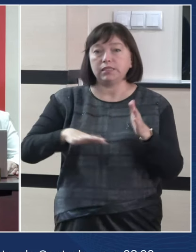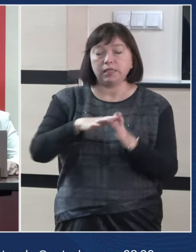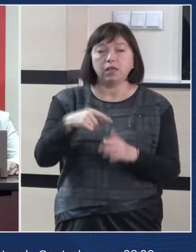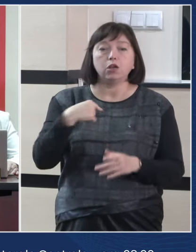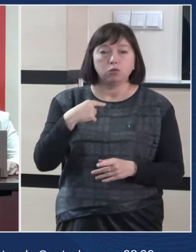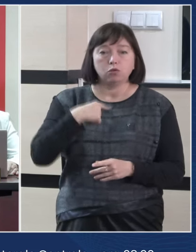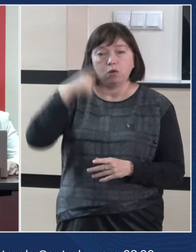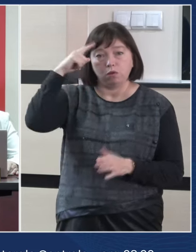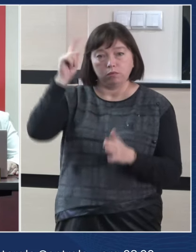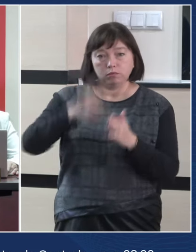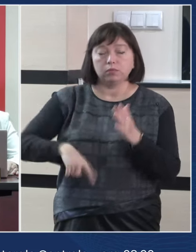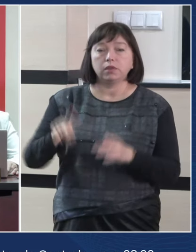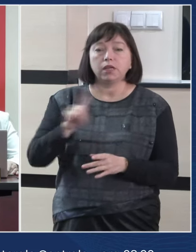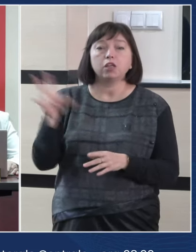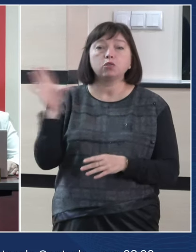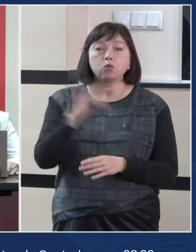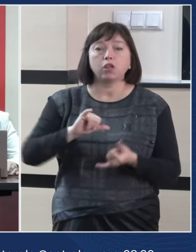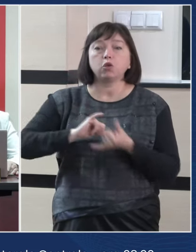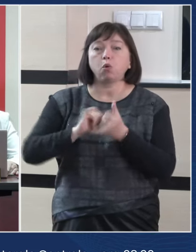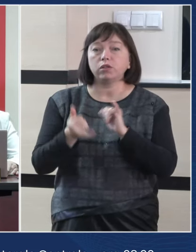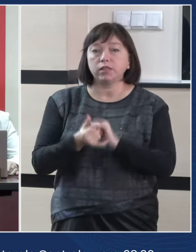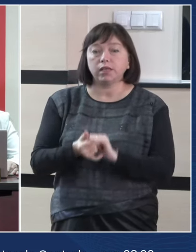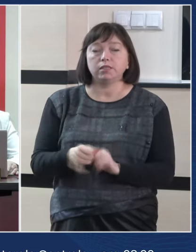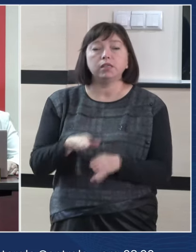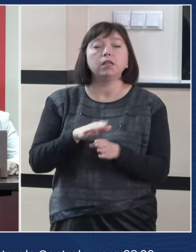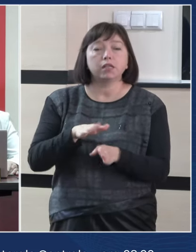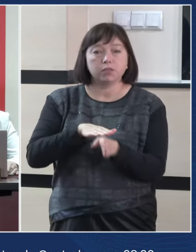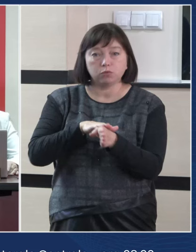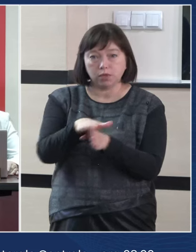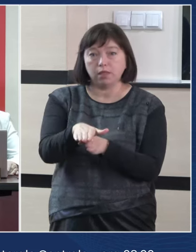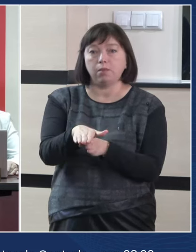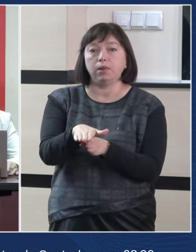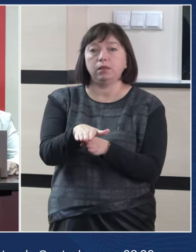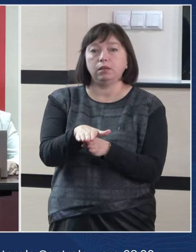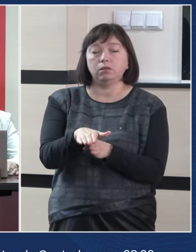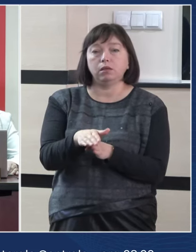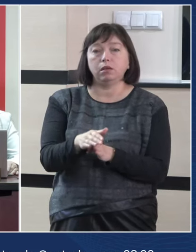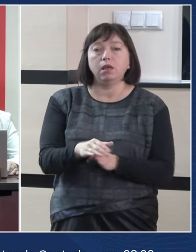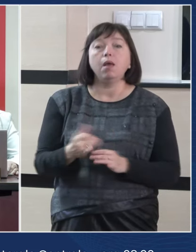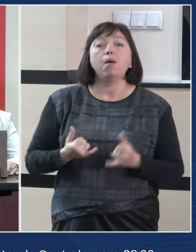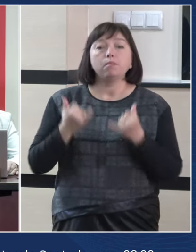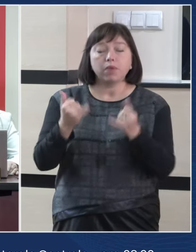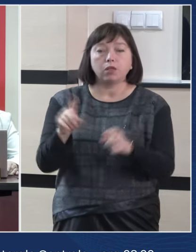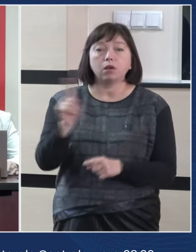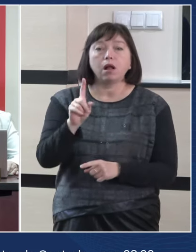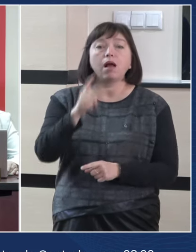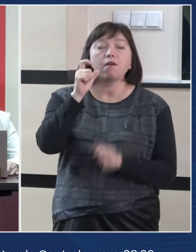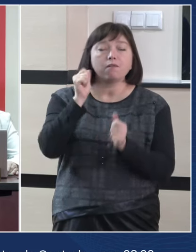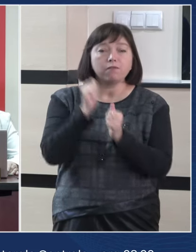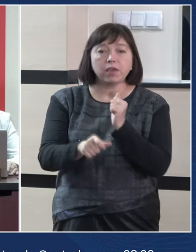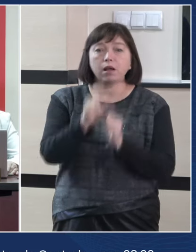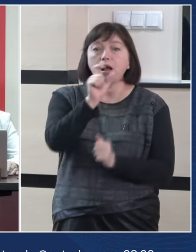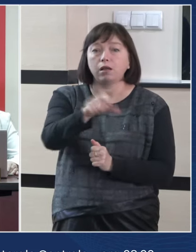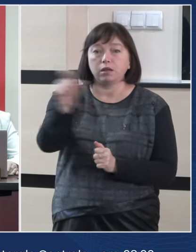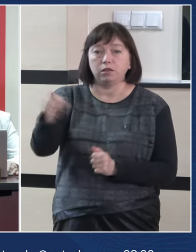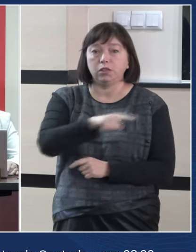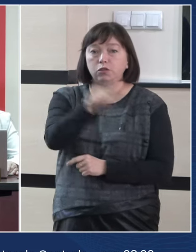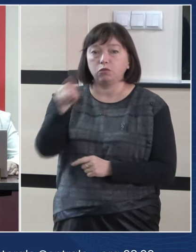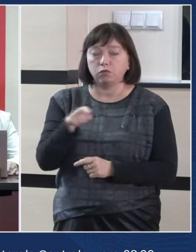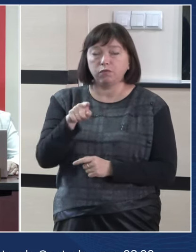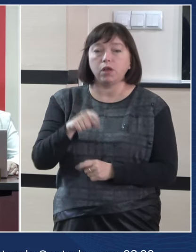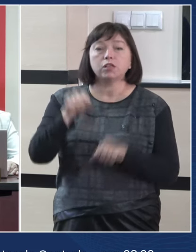ne-am asigurat că toate condițiile sunt îndeplinite pentru ca fiecare dintre dumneavoastră